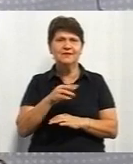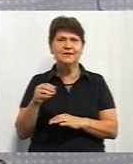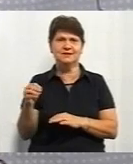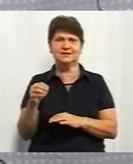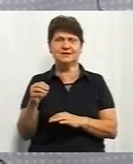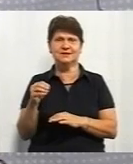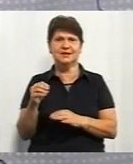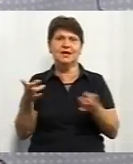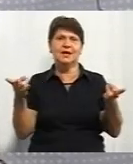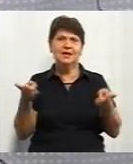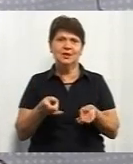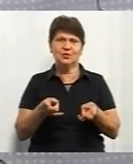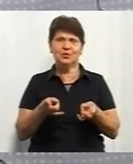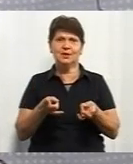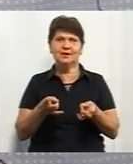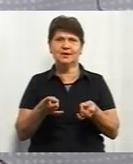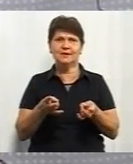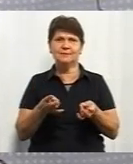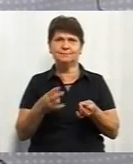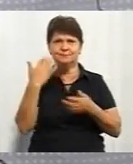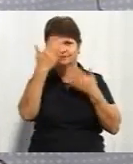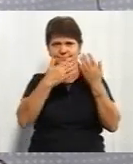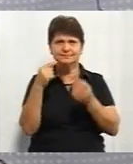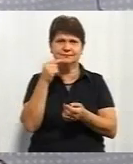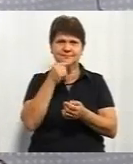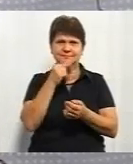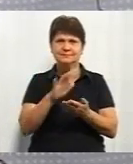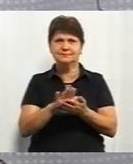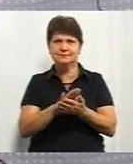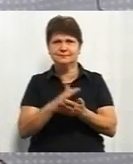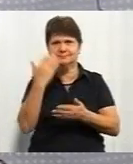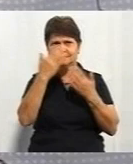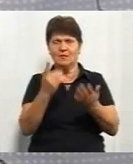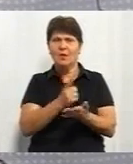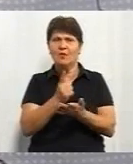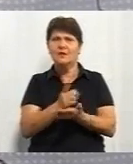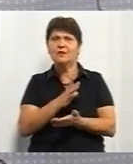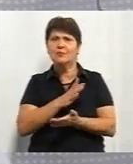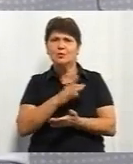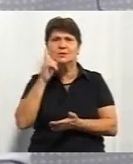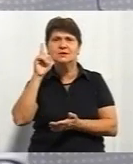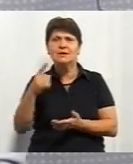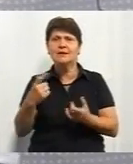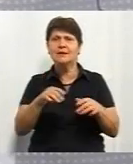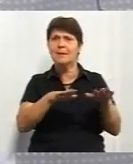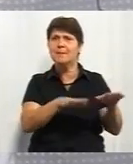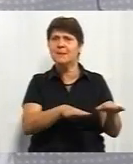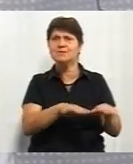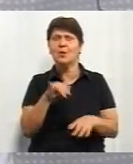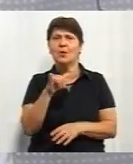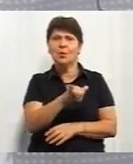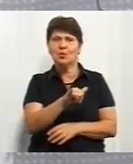всі необхідні гігієнічні речі, які повинні бути. В нього повинні бути, він повинен знати, де воно знаходиться. Воно повинне лежати в нього